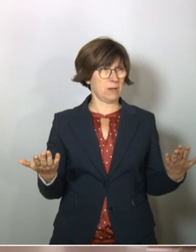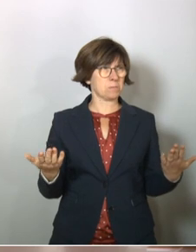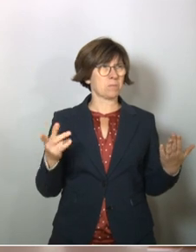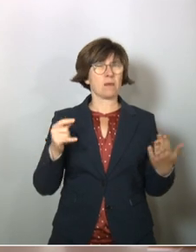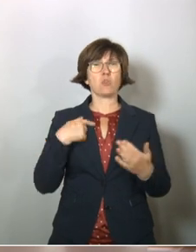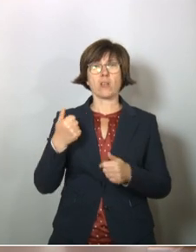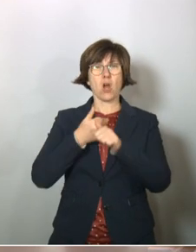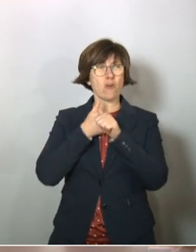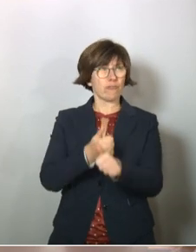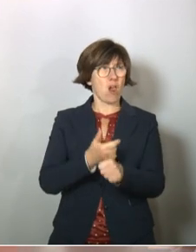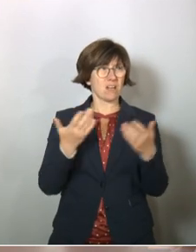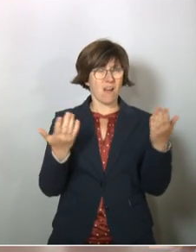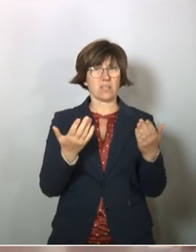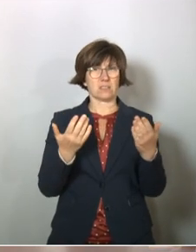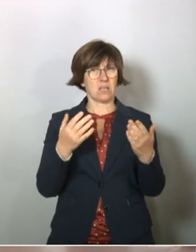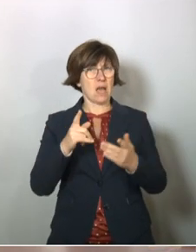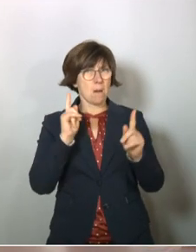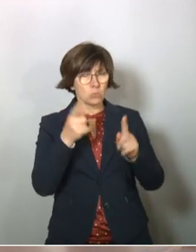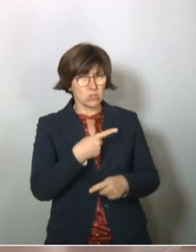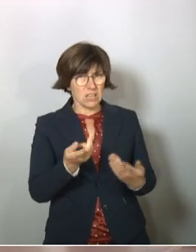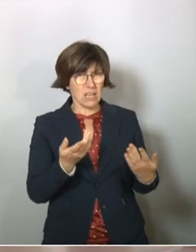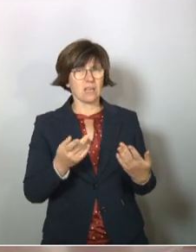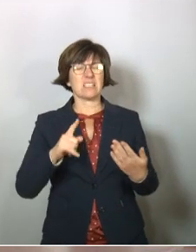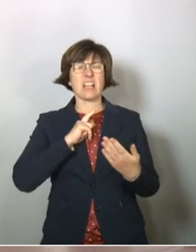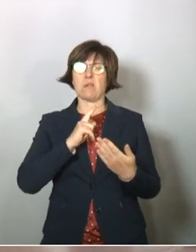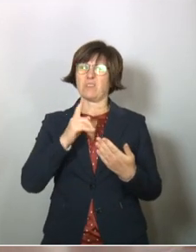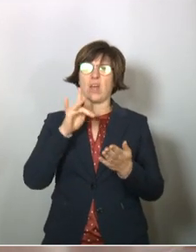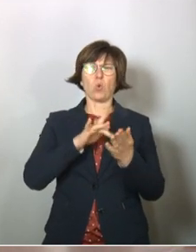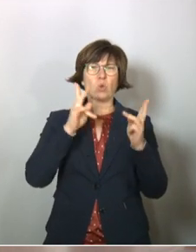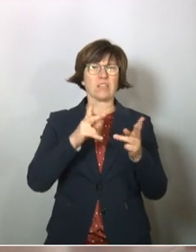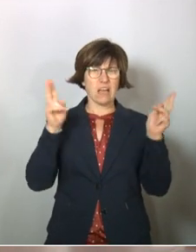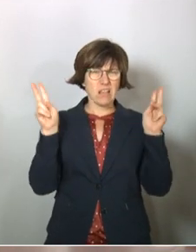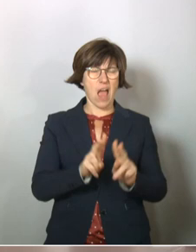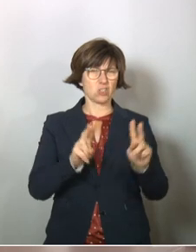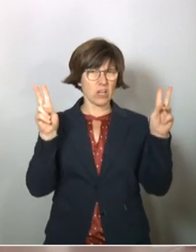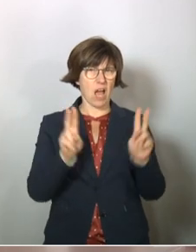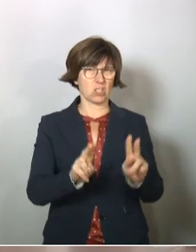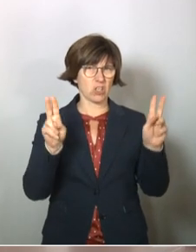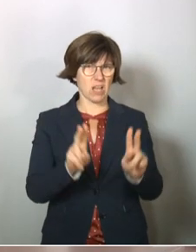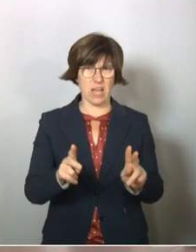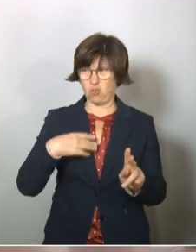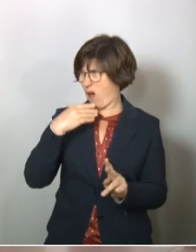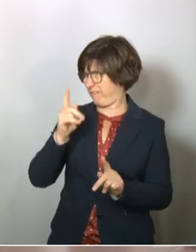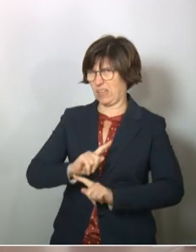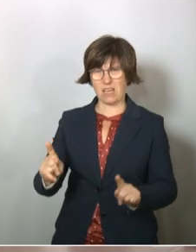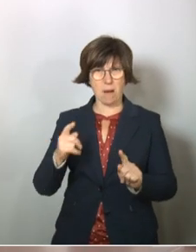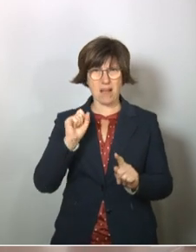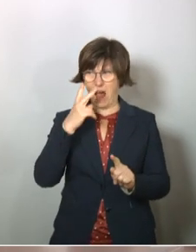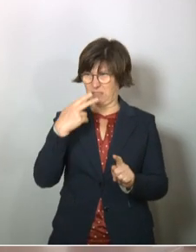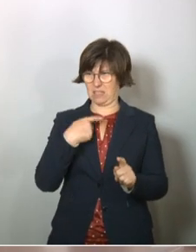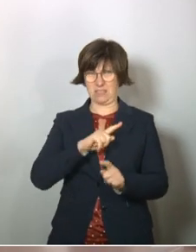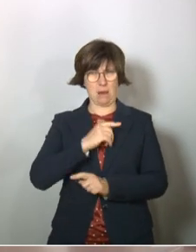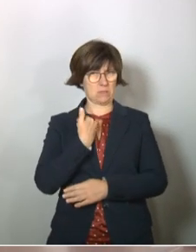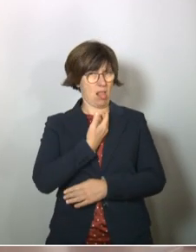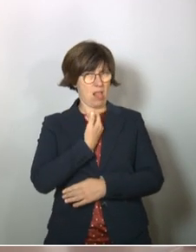Wenn ich ihm folge, und es war gar nicht nötig, habe ich unnötig Grundrechte eingeschränkt. Das gefällt mir auch nicht. Aber Sie sehen, ich